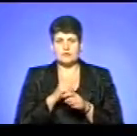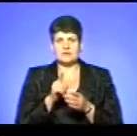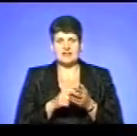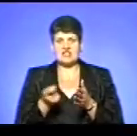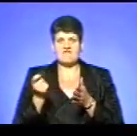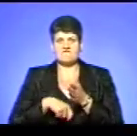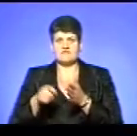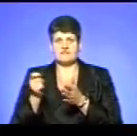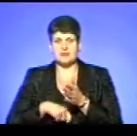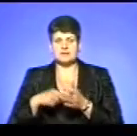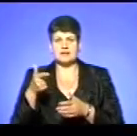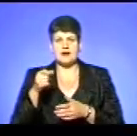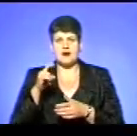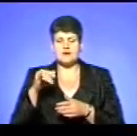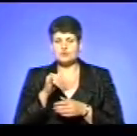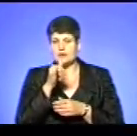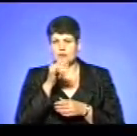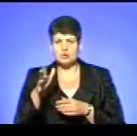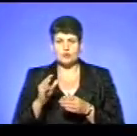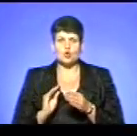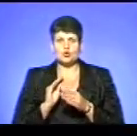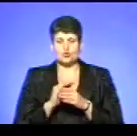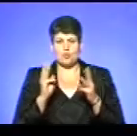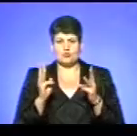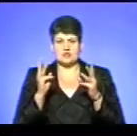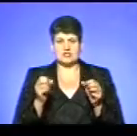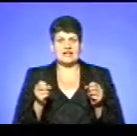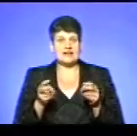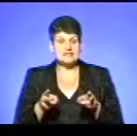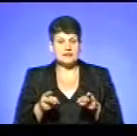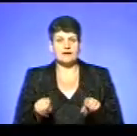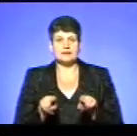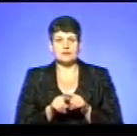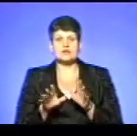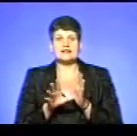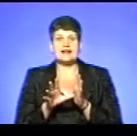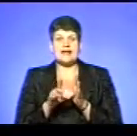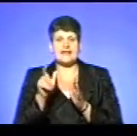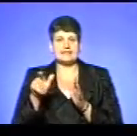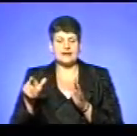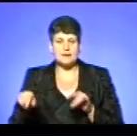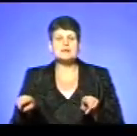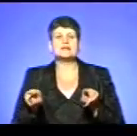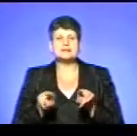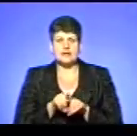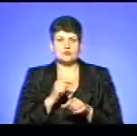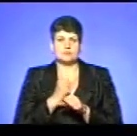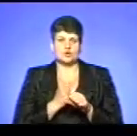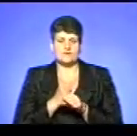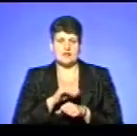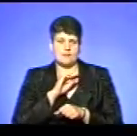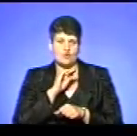вимкнення газу і унеможливлення додаткових пожежних ризиків, а також енергетикам, які також спрацювали